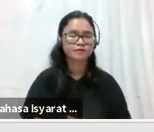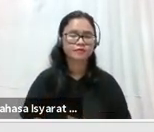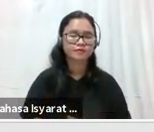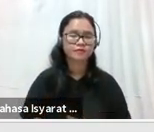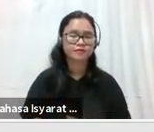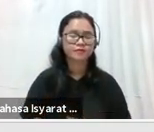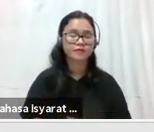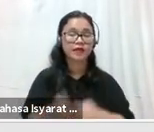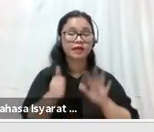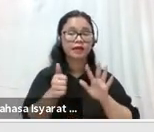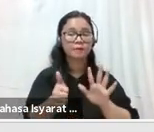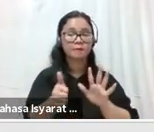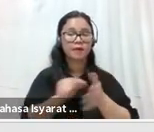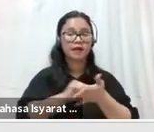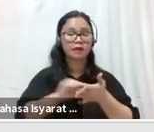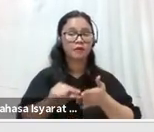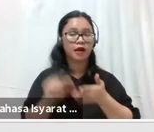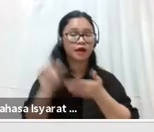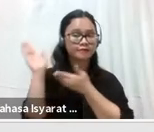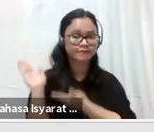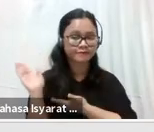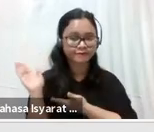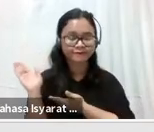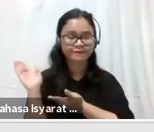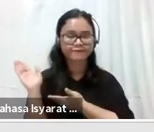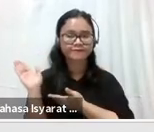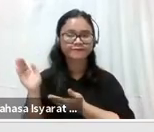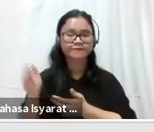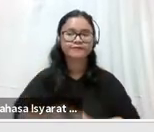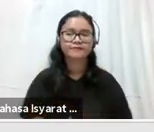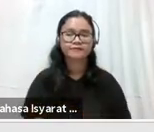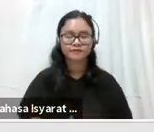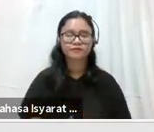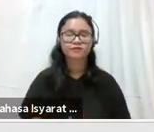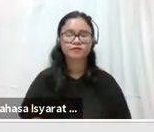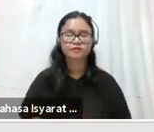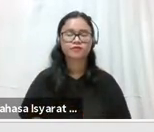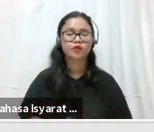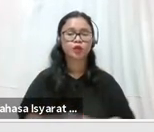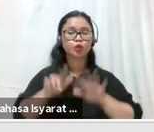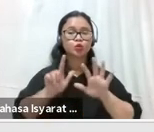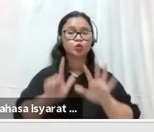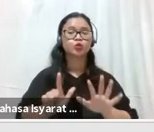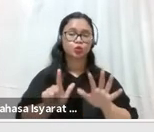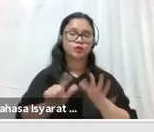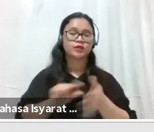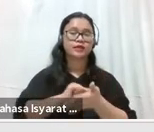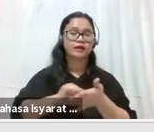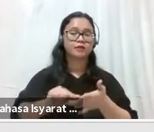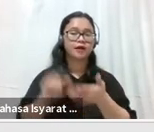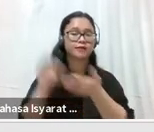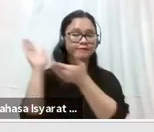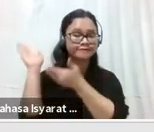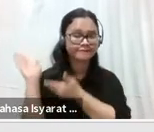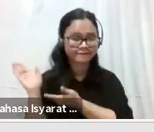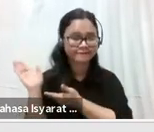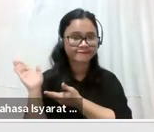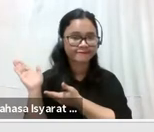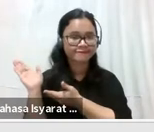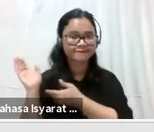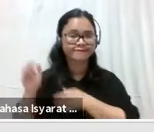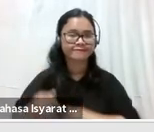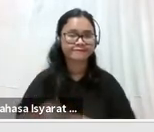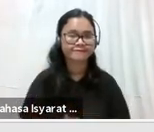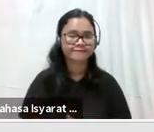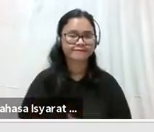6. Agustin dalam kurung individu 7. Ahmad Halim Yulianto